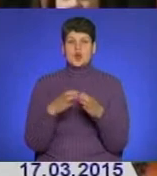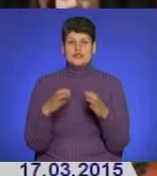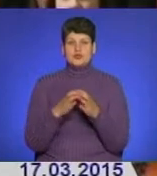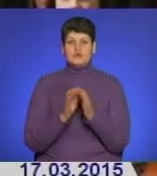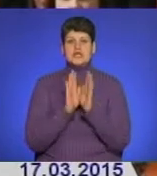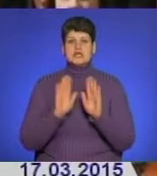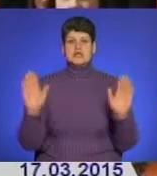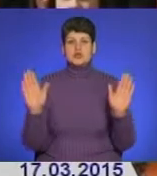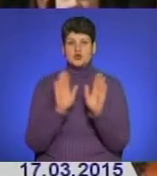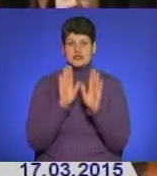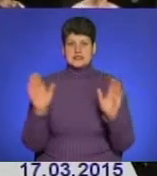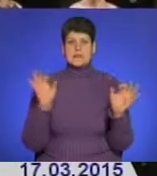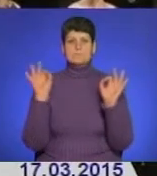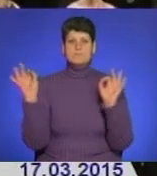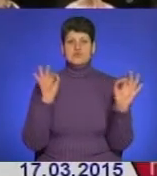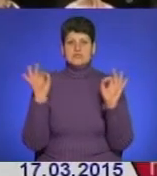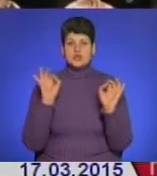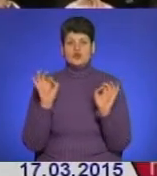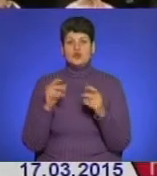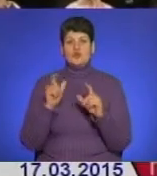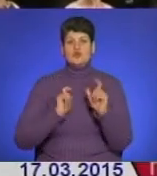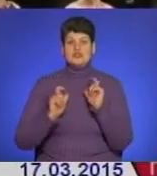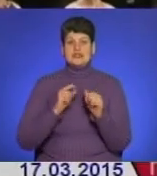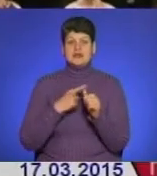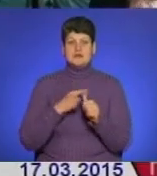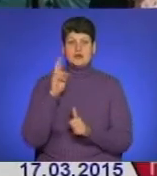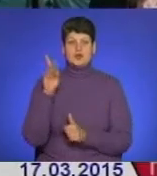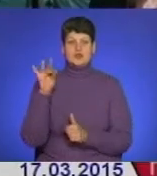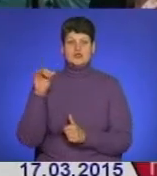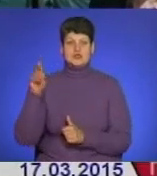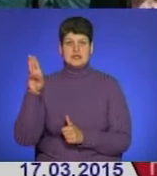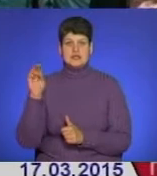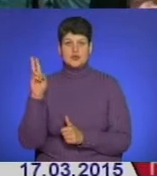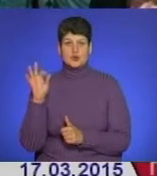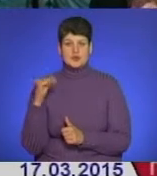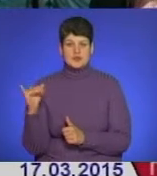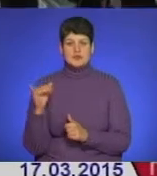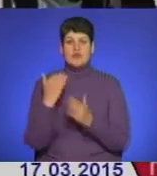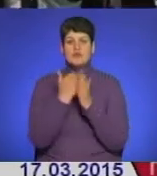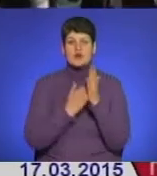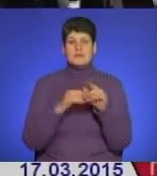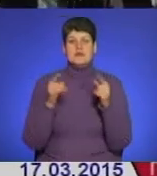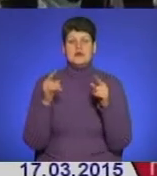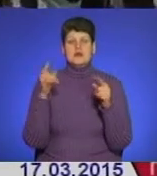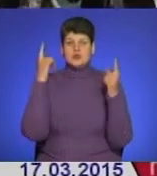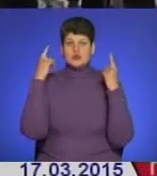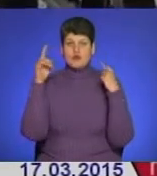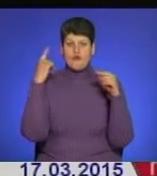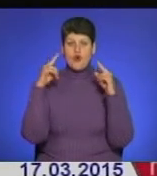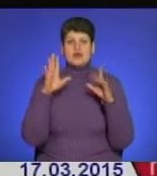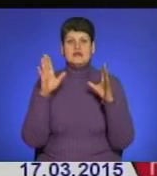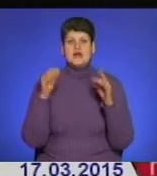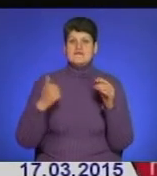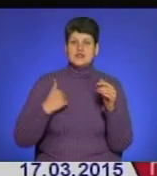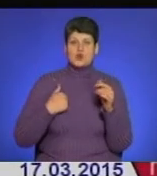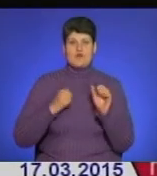солісти Тернопільського музичного училища імені Соломії Крушильницької. У програмі творена військову та патріотичну тематику. Це